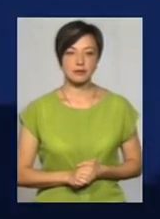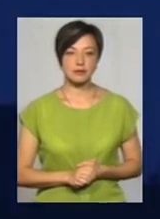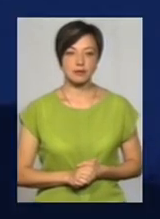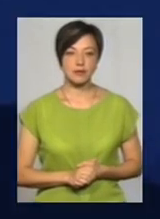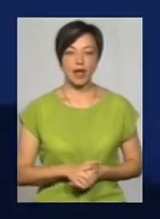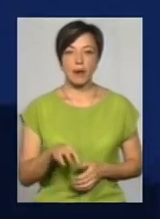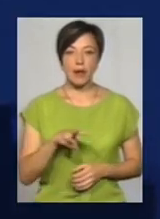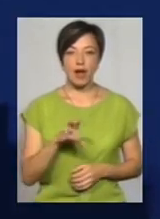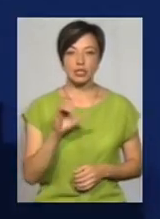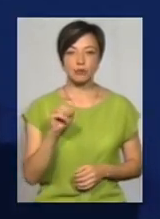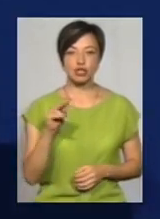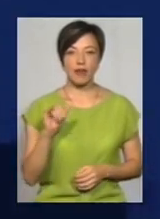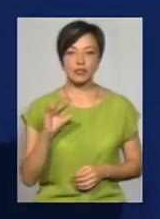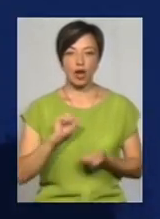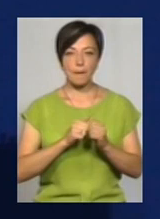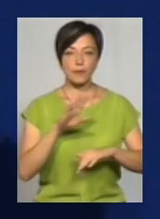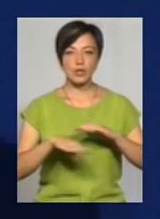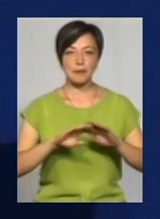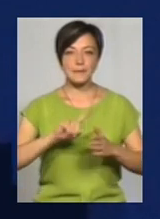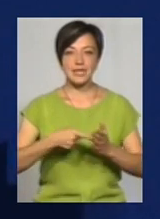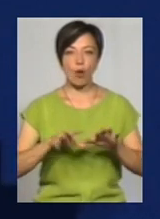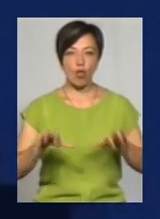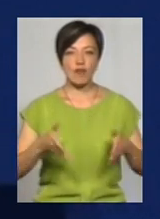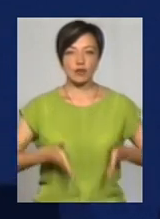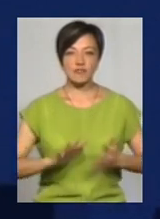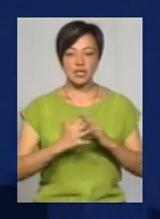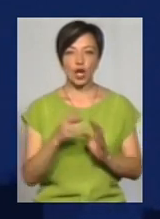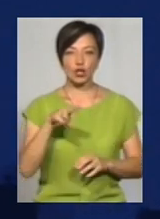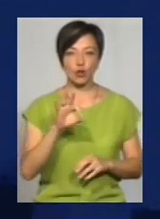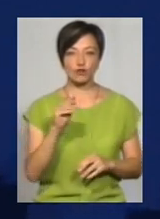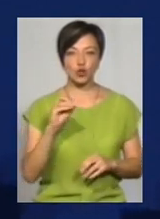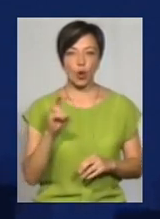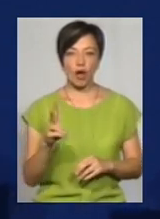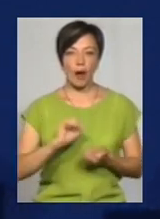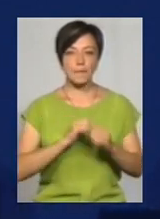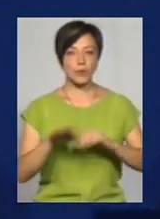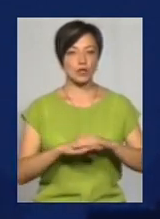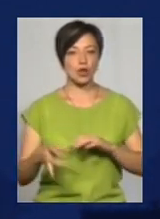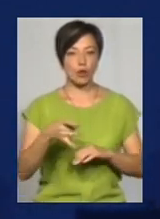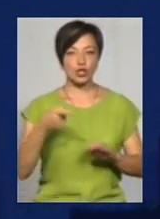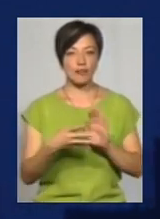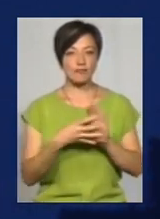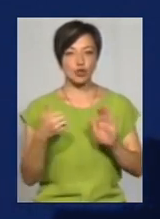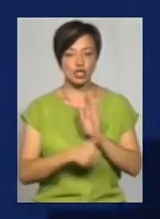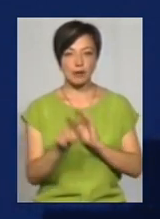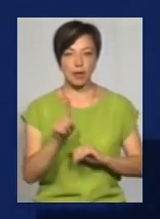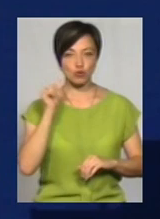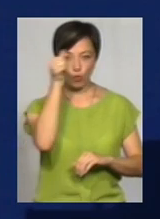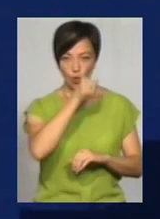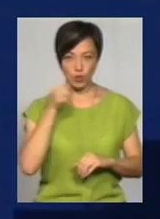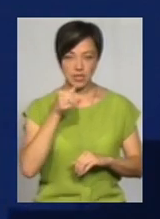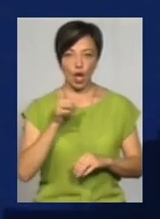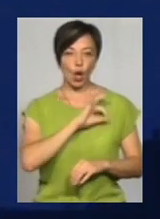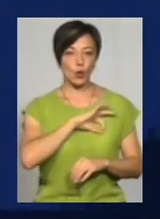Михайло Сімашкевич. Кам'янець-Подільський міський голова. Народився у селі Довжок Кам'янець-Подільського району у 1961 році.